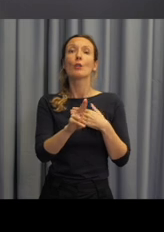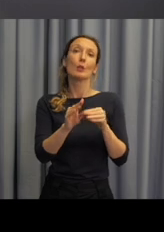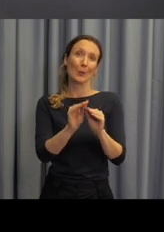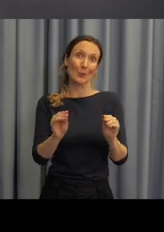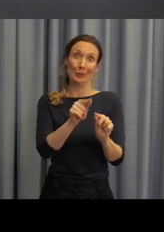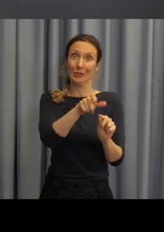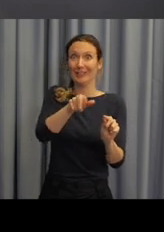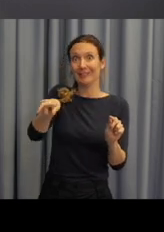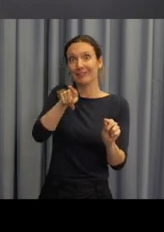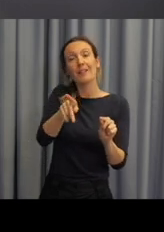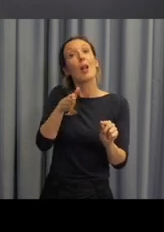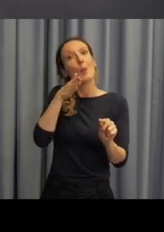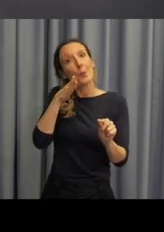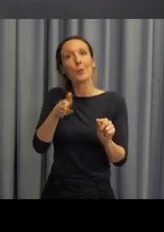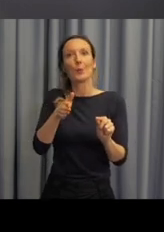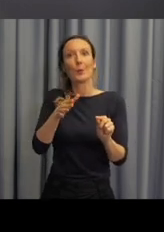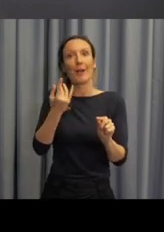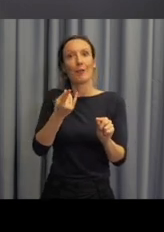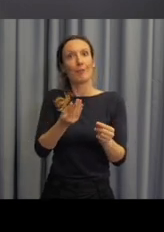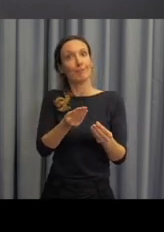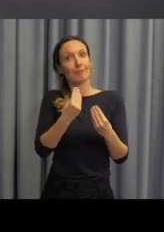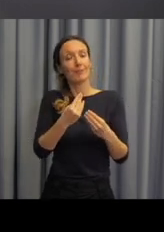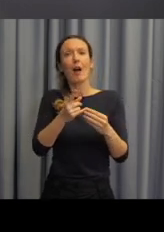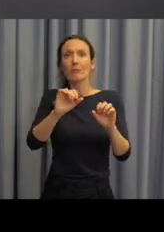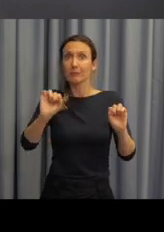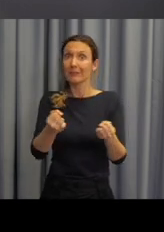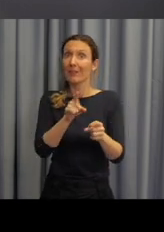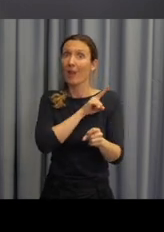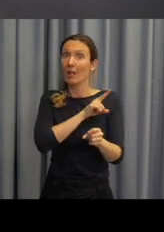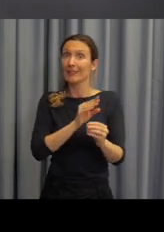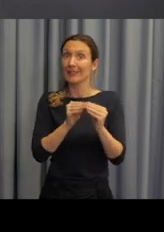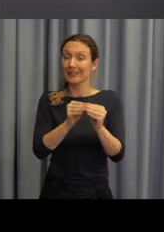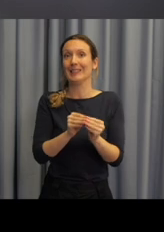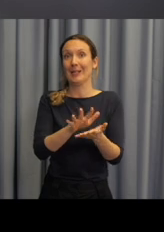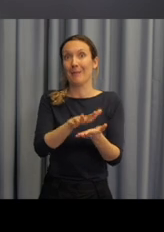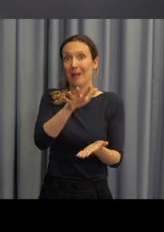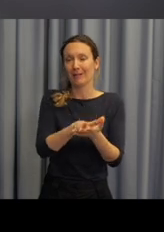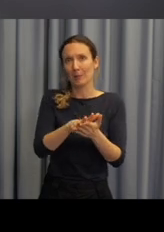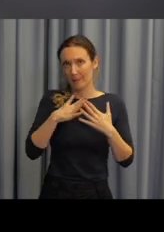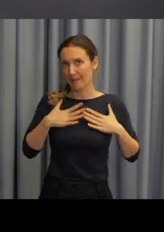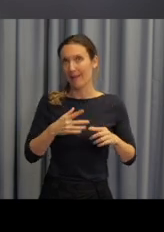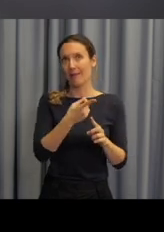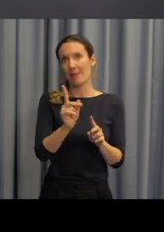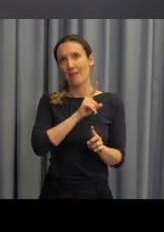od vás pedagogů a budeme velmi rádi, když z vašich řad vzejdou další